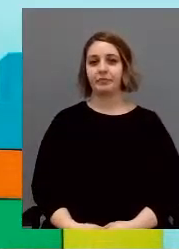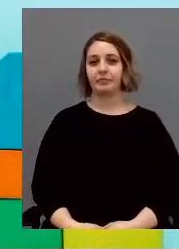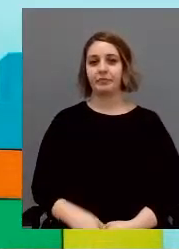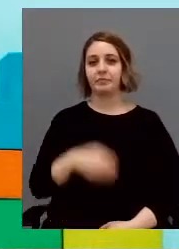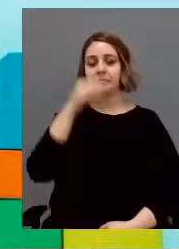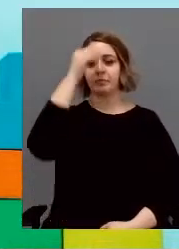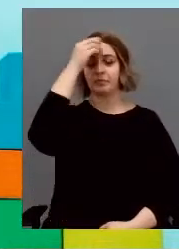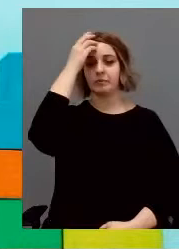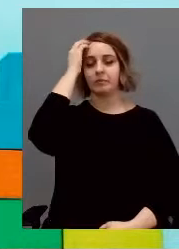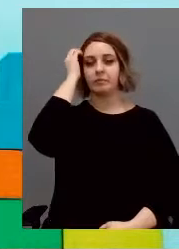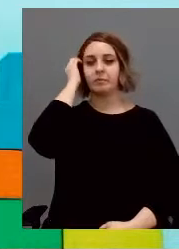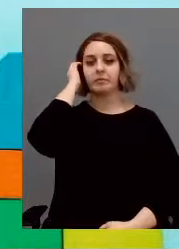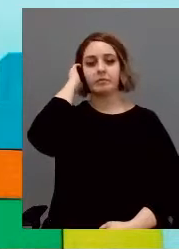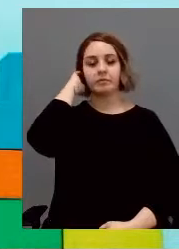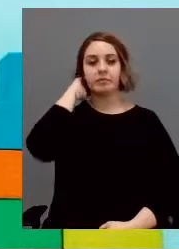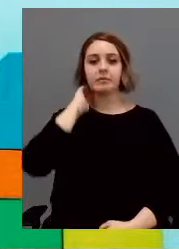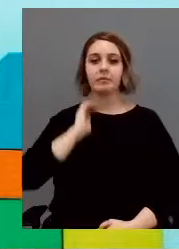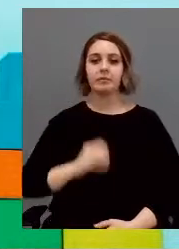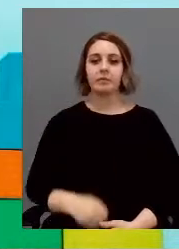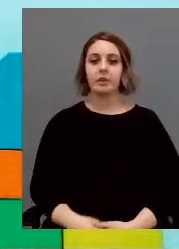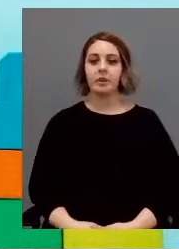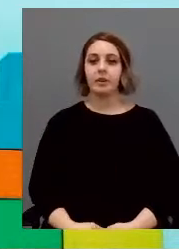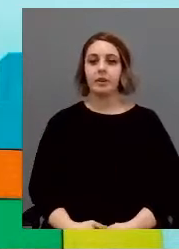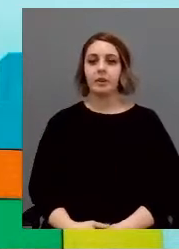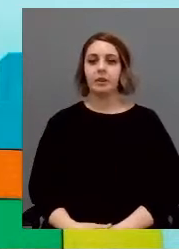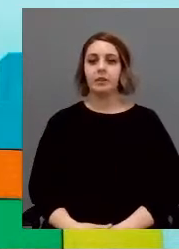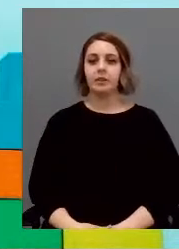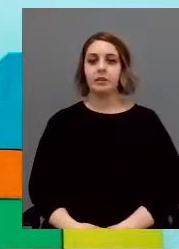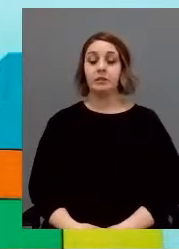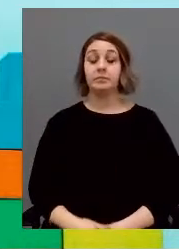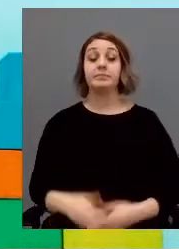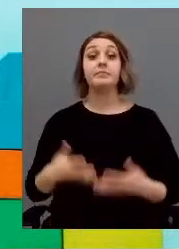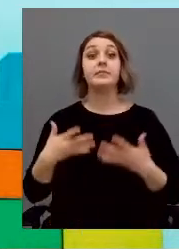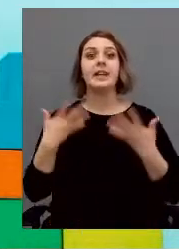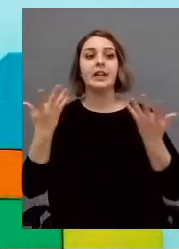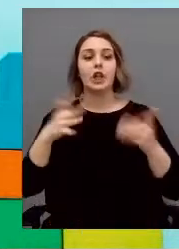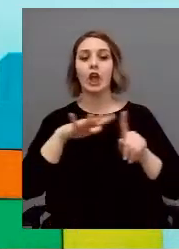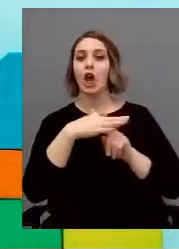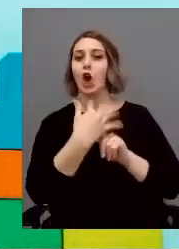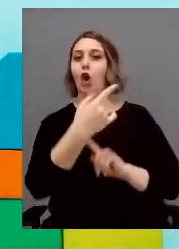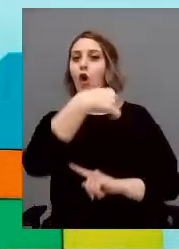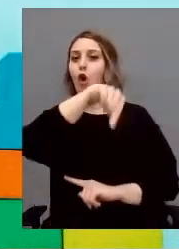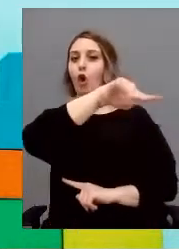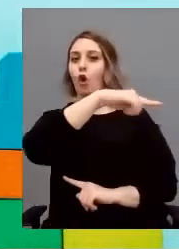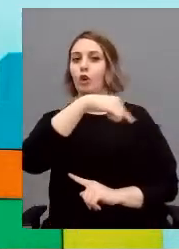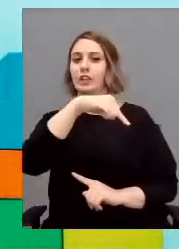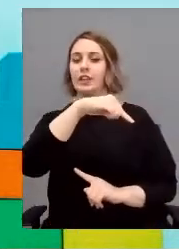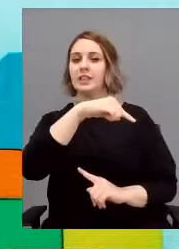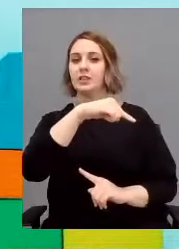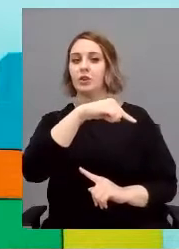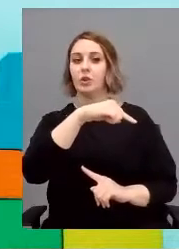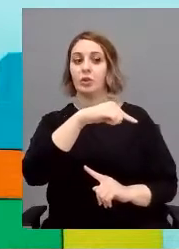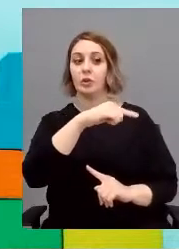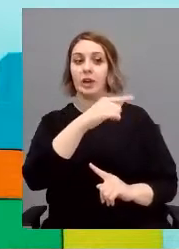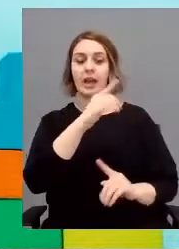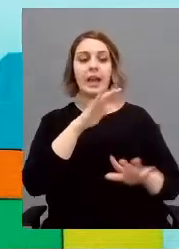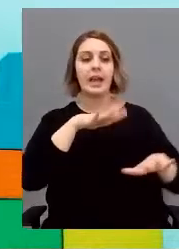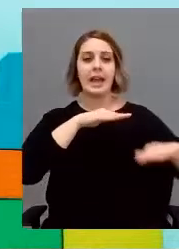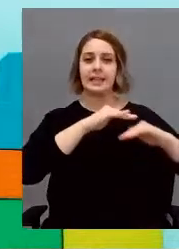costanza e di ritmicità. Quindi un contesto basato in stabilità,